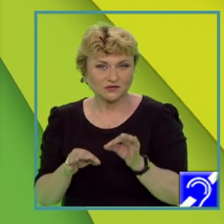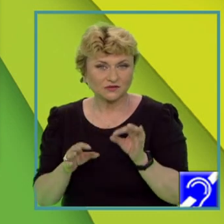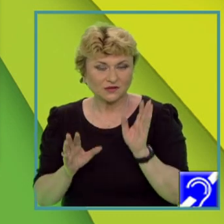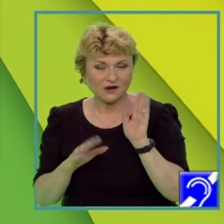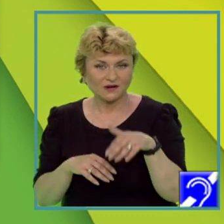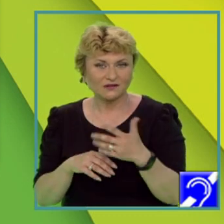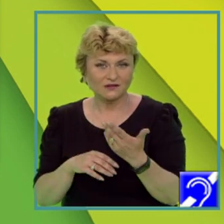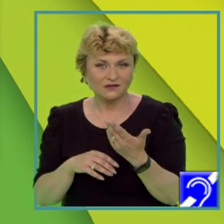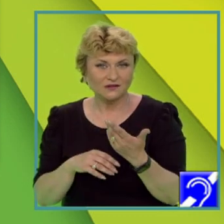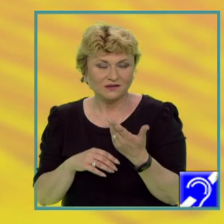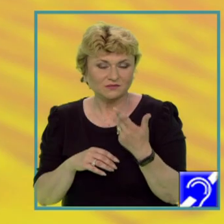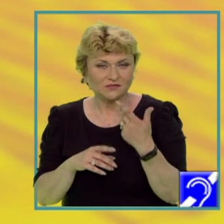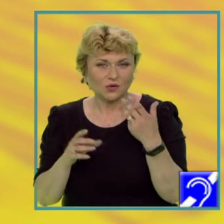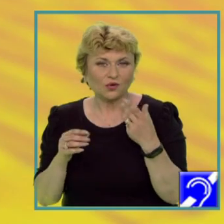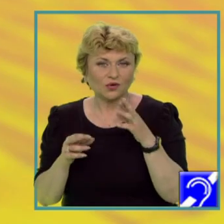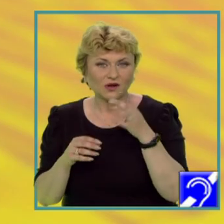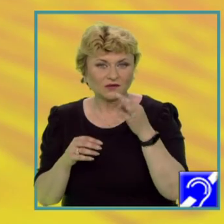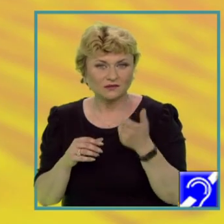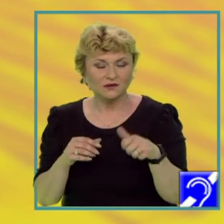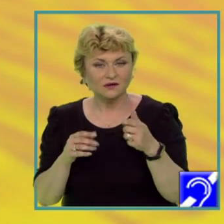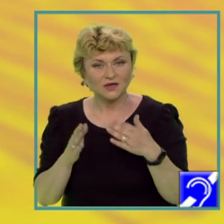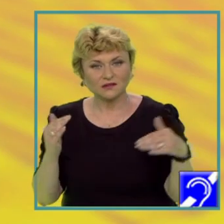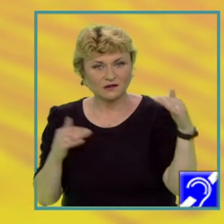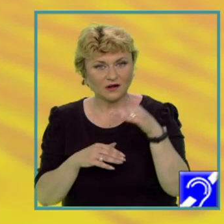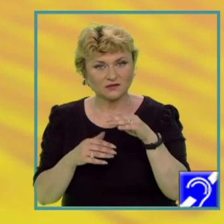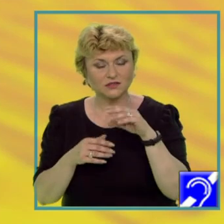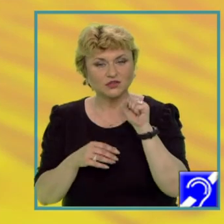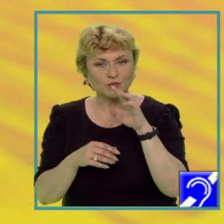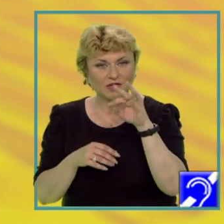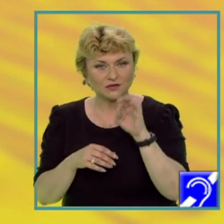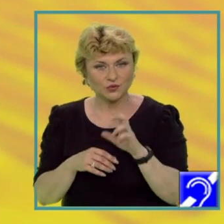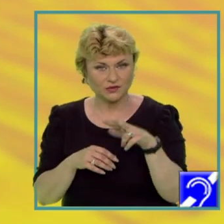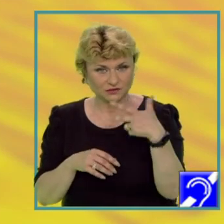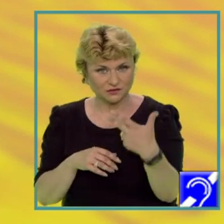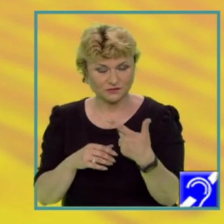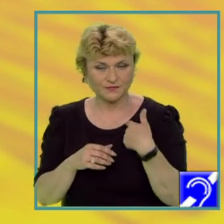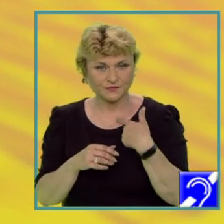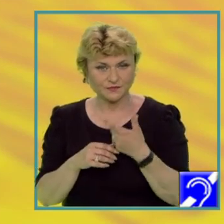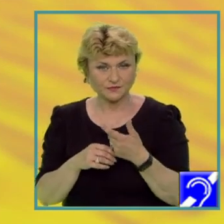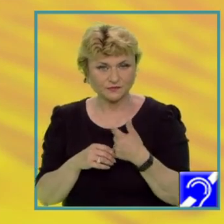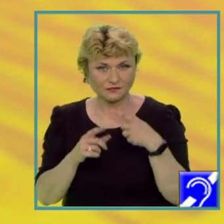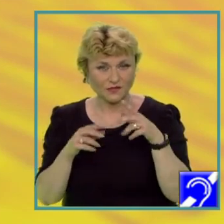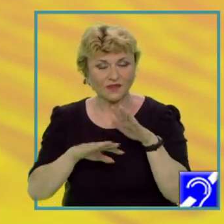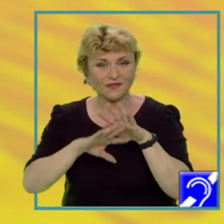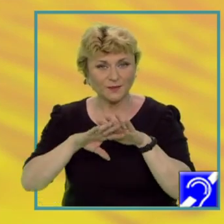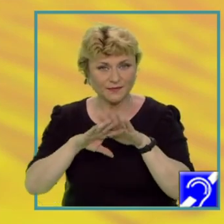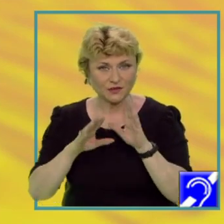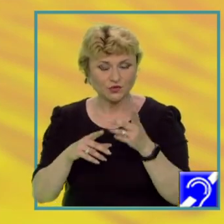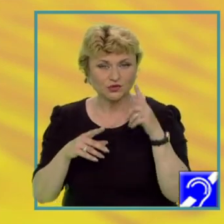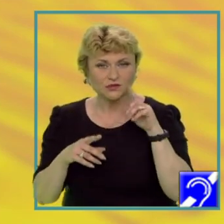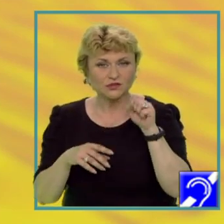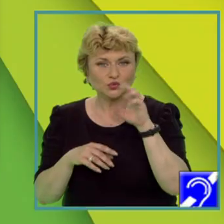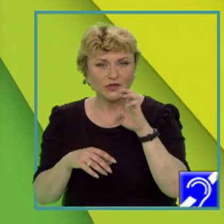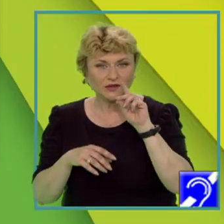fertilității ridicate. Subiectul 3. Tabelul de mai jos prezintă producția de oțel din Suedia în anul